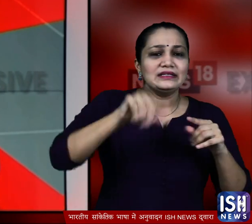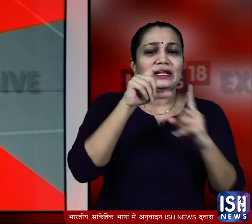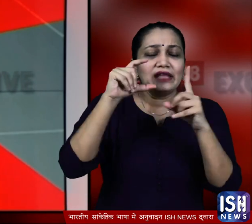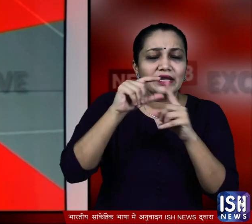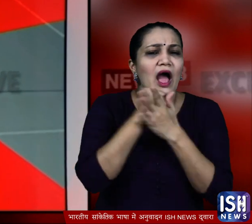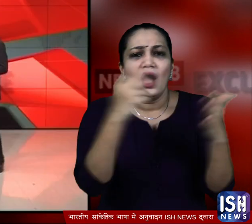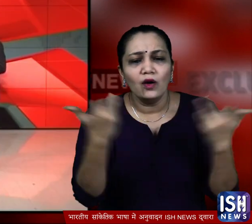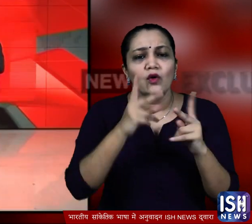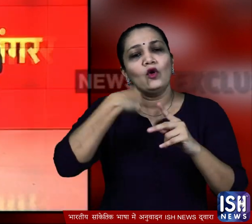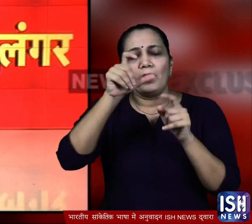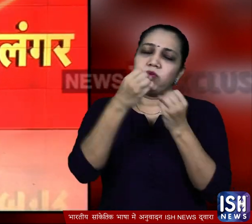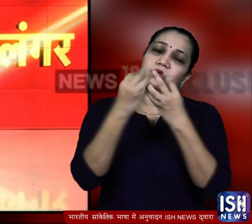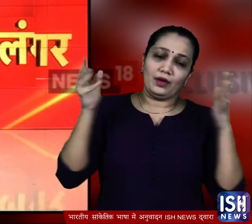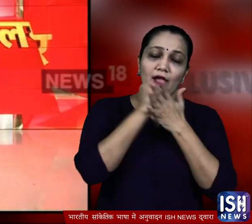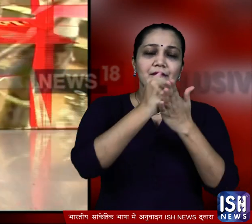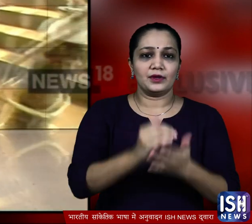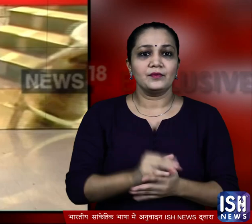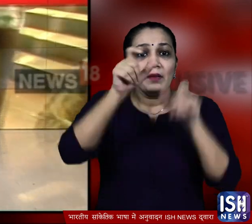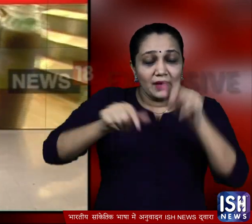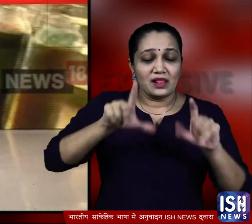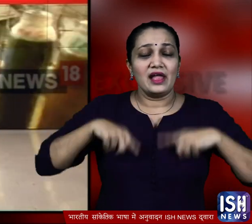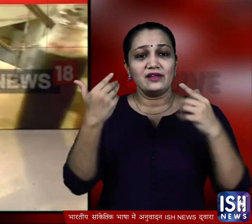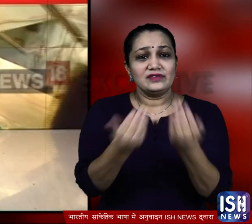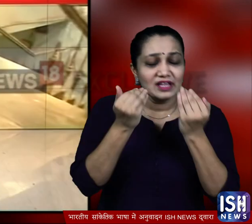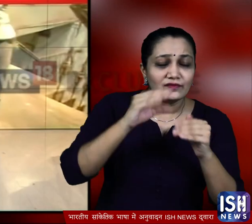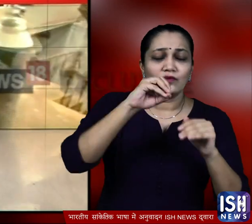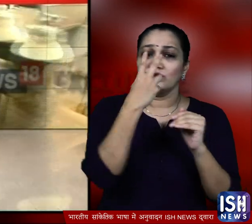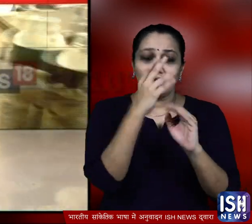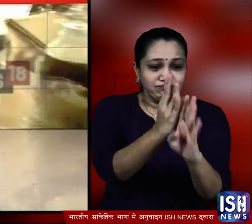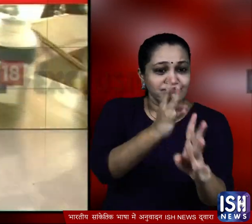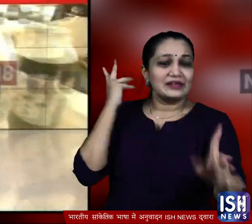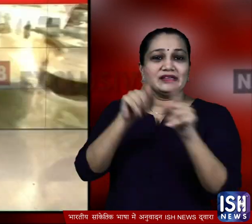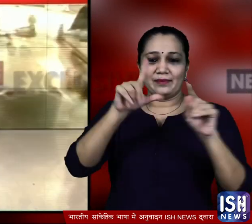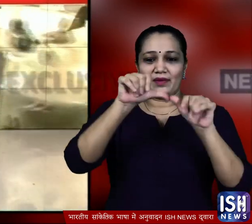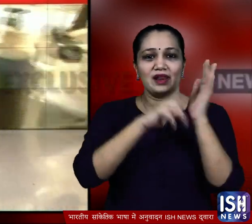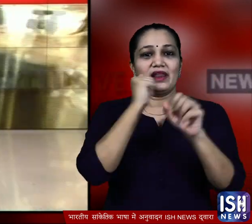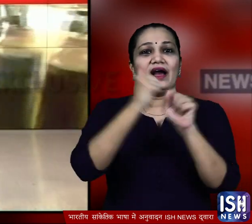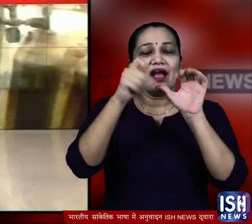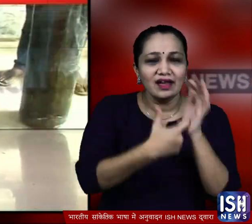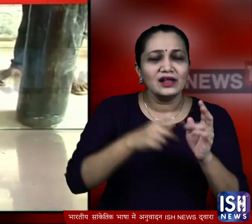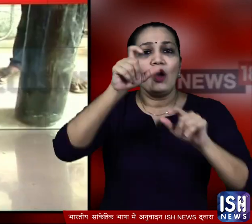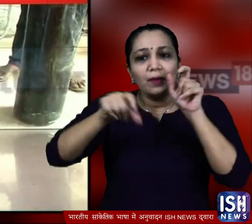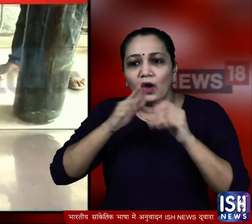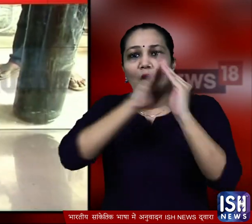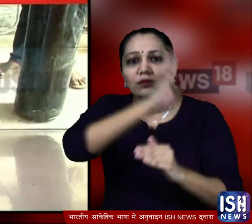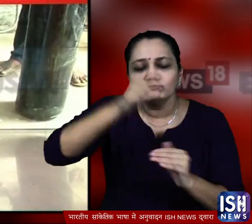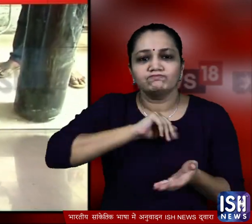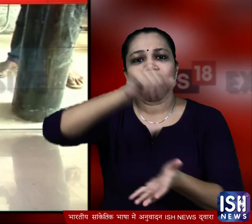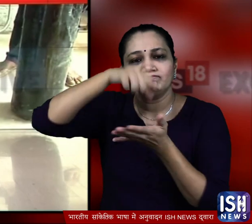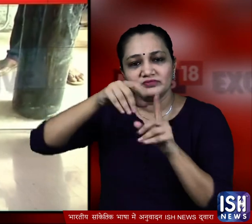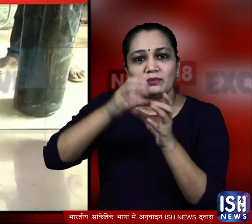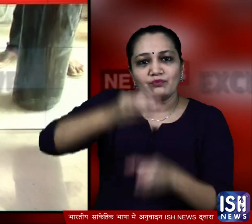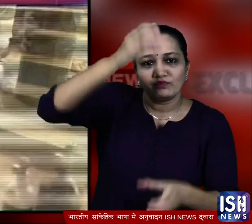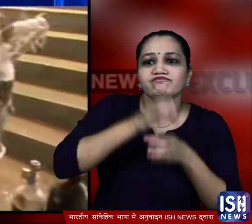वालों की मदद के लिए कई लोगों ने हाथ पढ़ा है मरीजों की जान बचाने के लेए कहीं ऑक्सिजन के लंगर लगाए गए तो कहीं गुम गुम कर लोगों को ऑक्सिजन